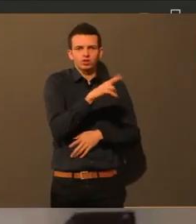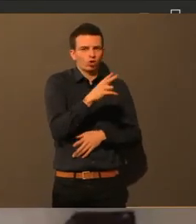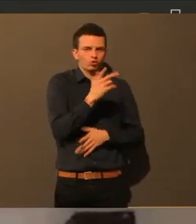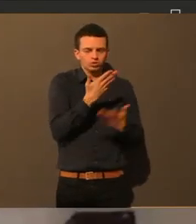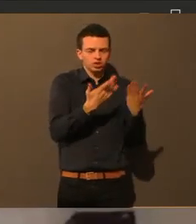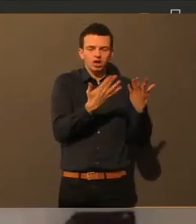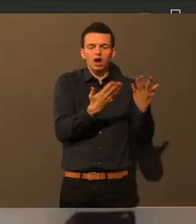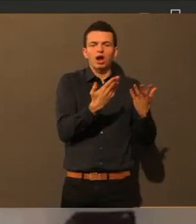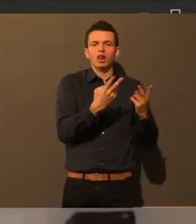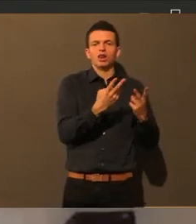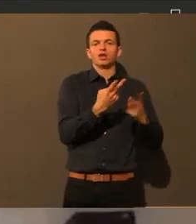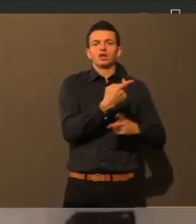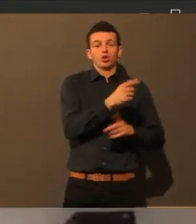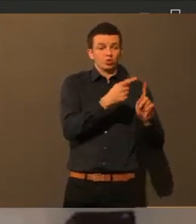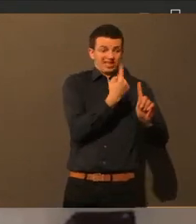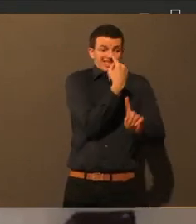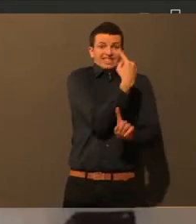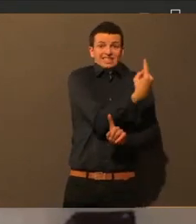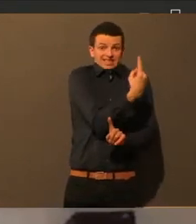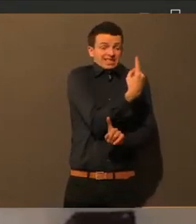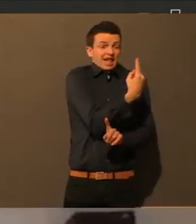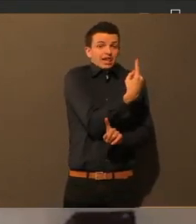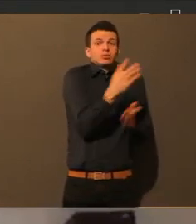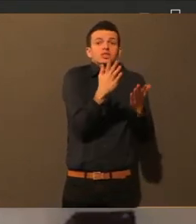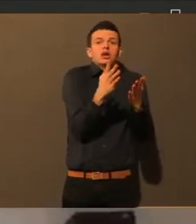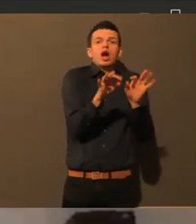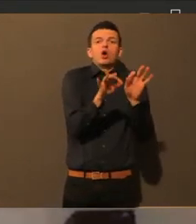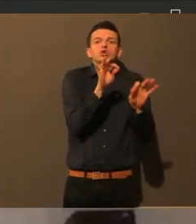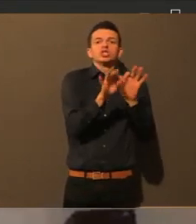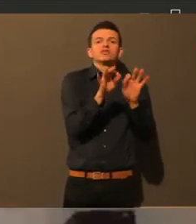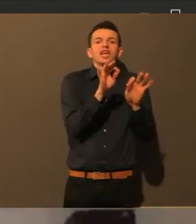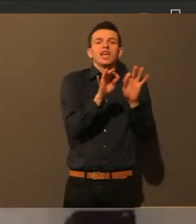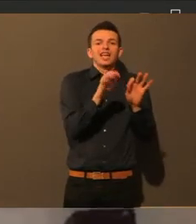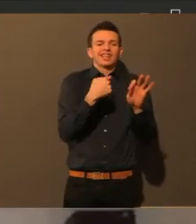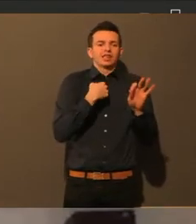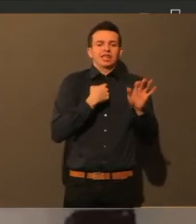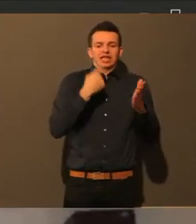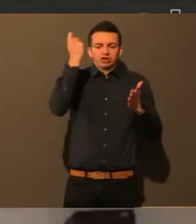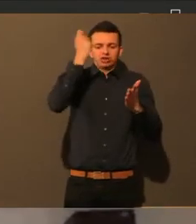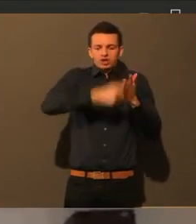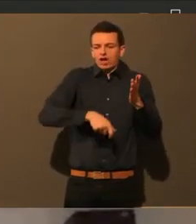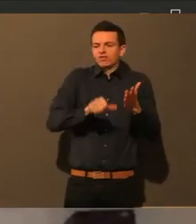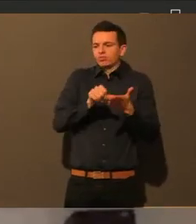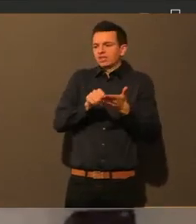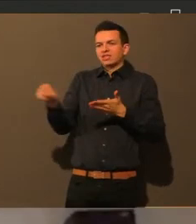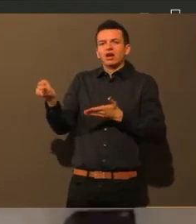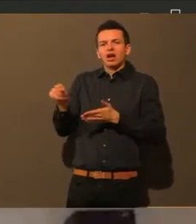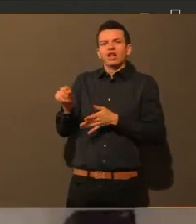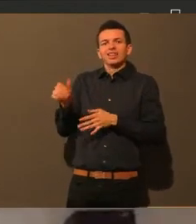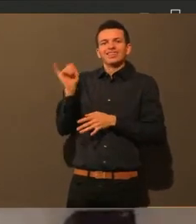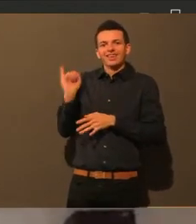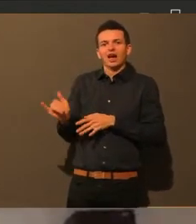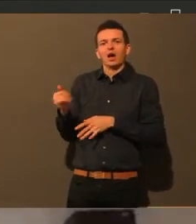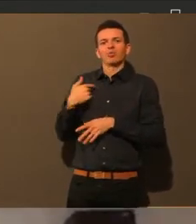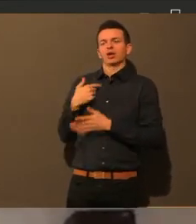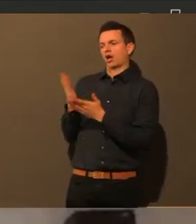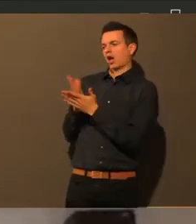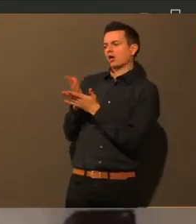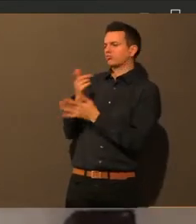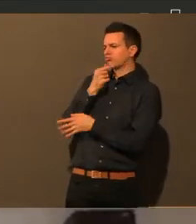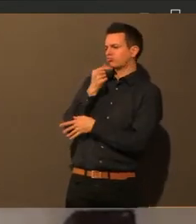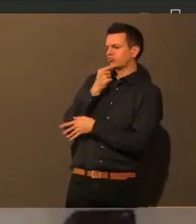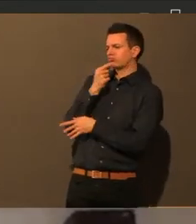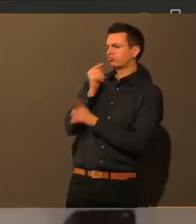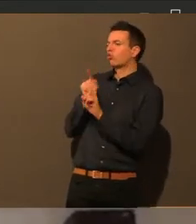an die Schulbehörde oder meine Strafe geht dahin oder dahin. Dann könnte ich mir vorstellen, dass das Strafezahlen